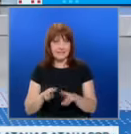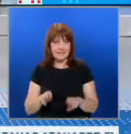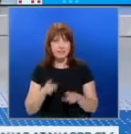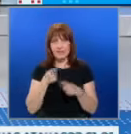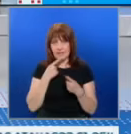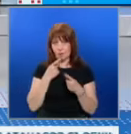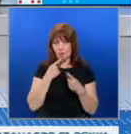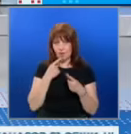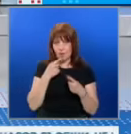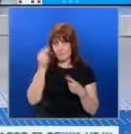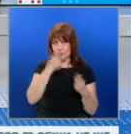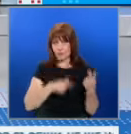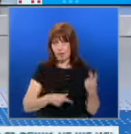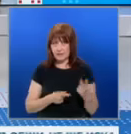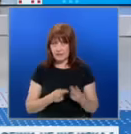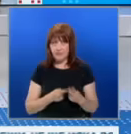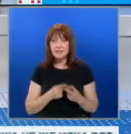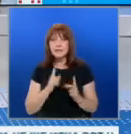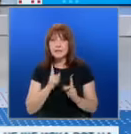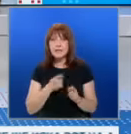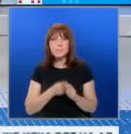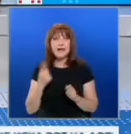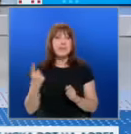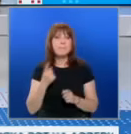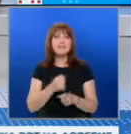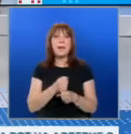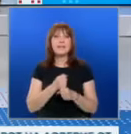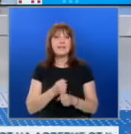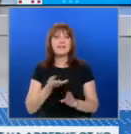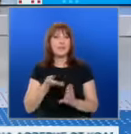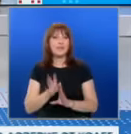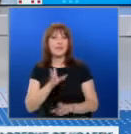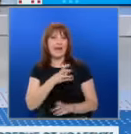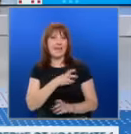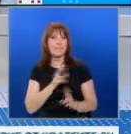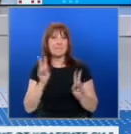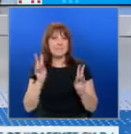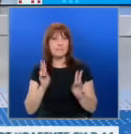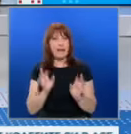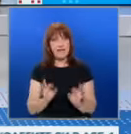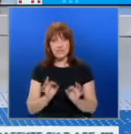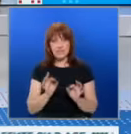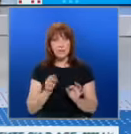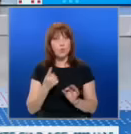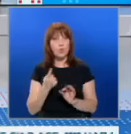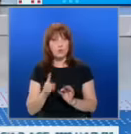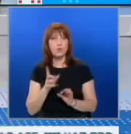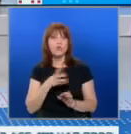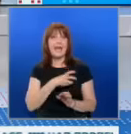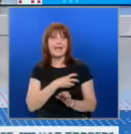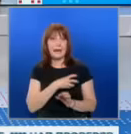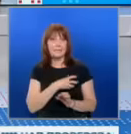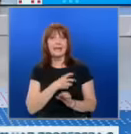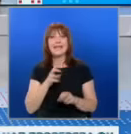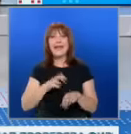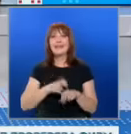разговаря, е най-възможно да се реализира първият мандат, който отива при ГЕРБ СДС. Сигурно и друго, че ГЕРБ и